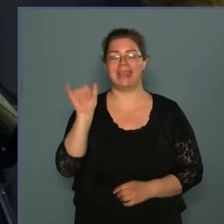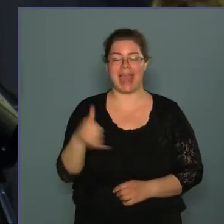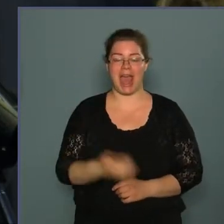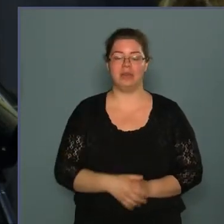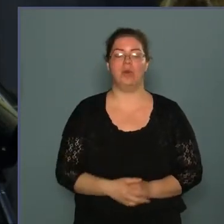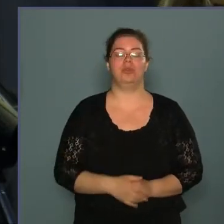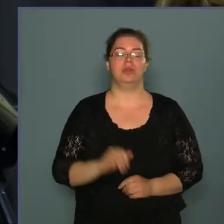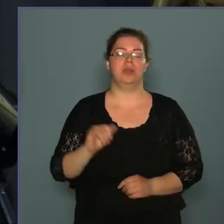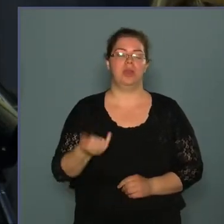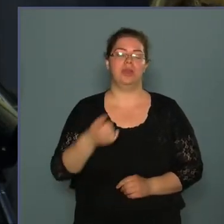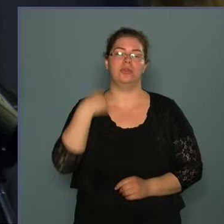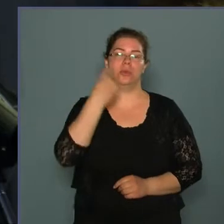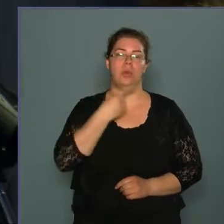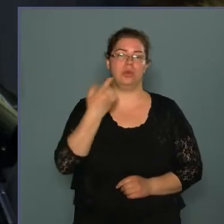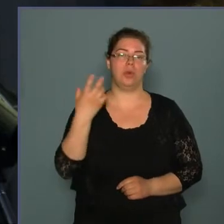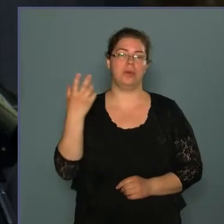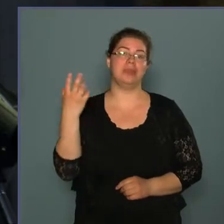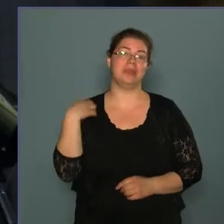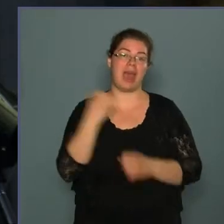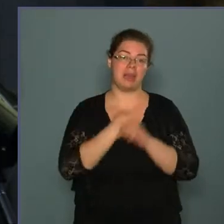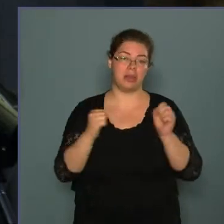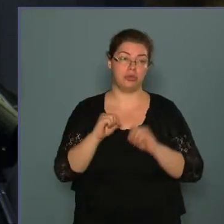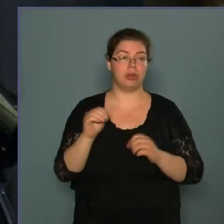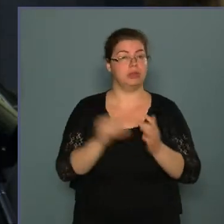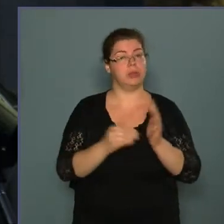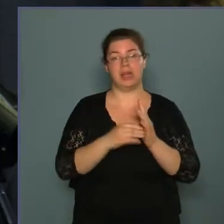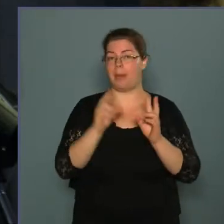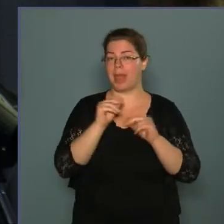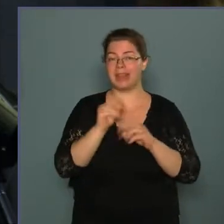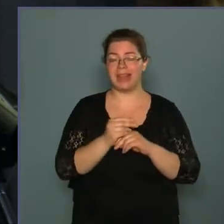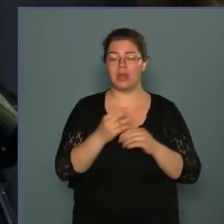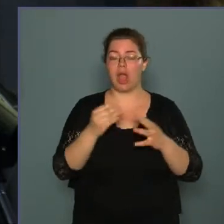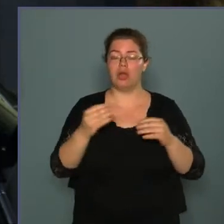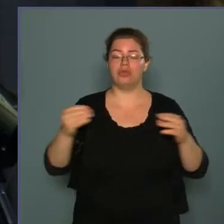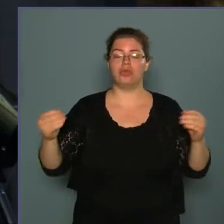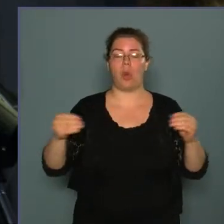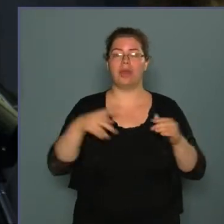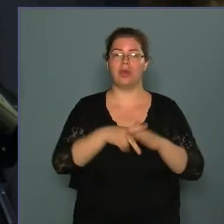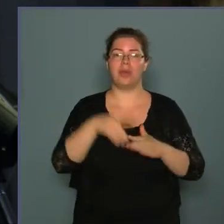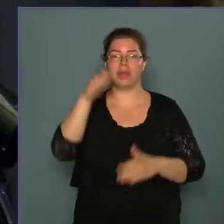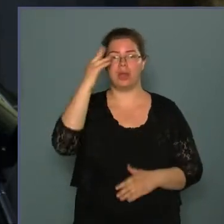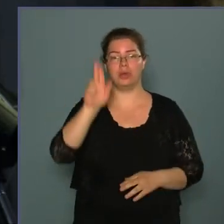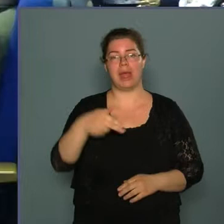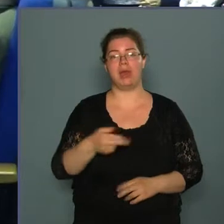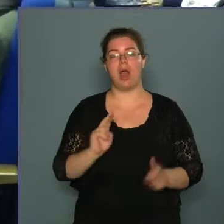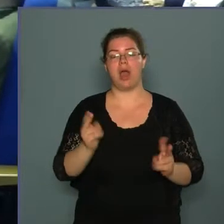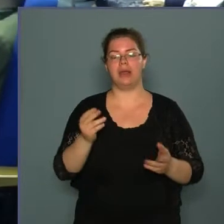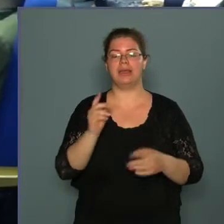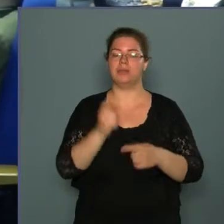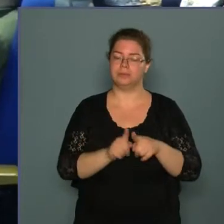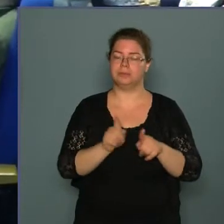Nándor és Ódon századosok. És akkor még nem beszéltünk a sok-sok közkatonáról, akik szintén